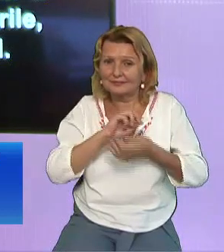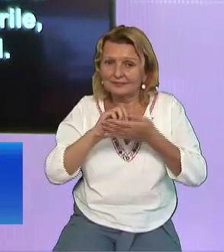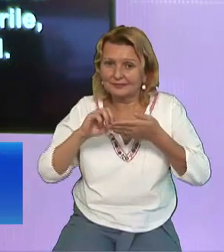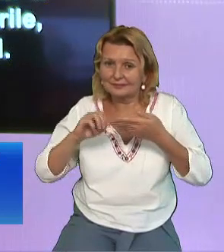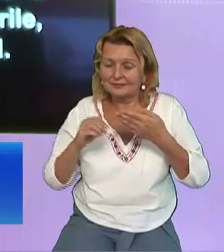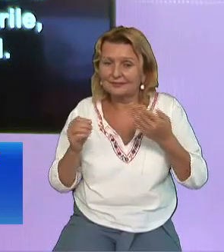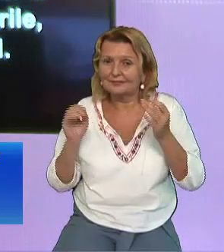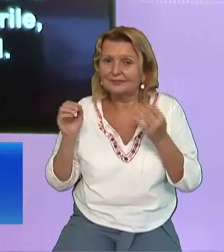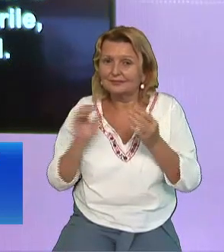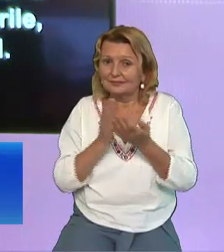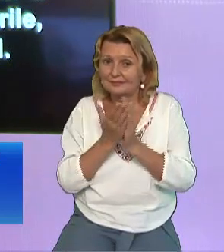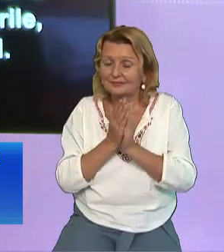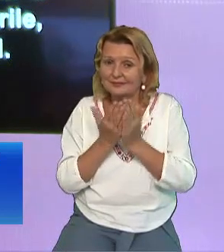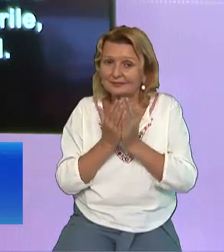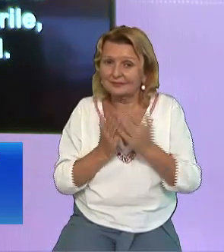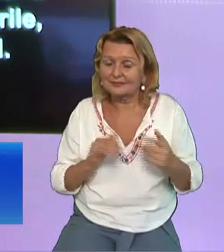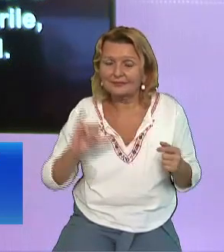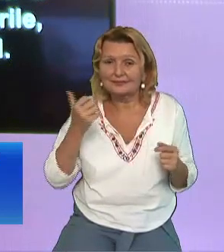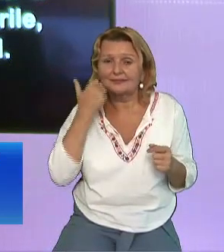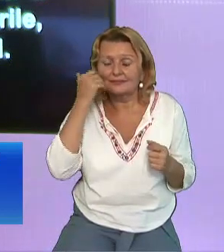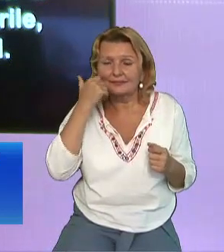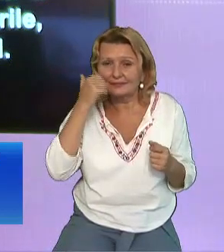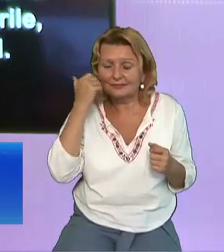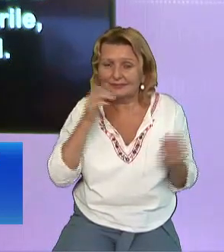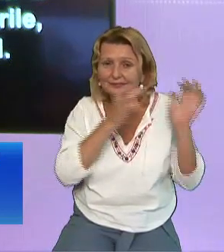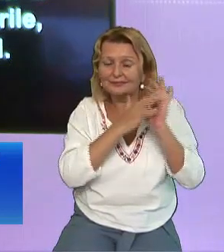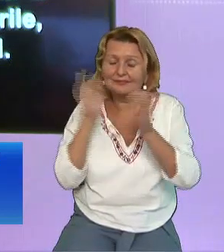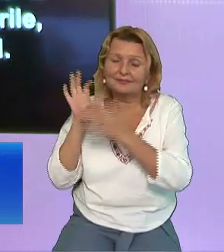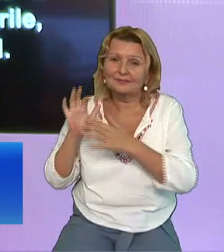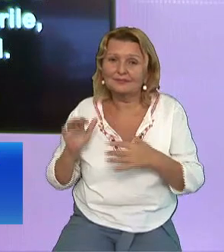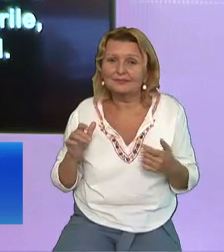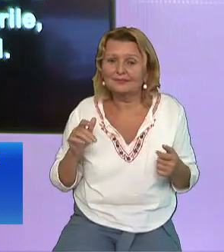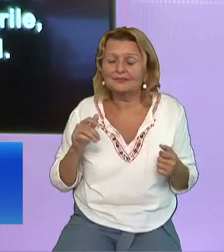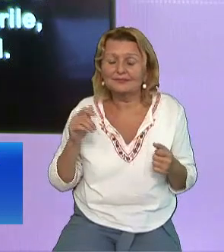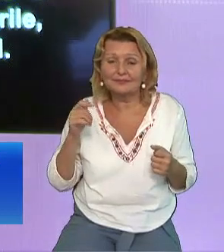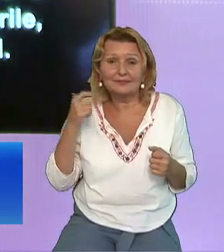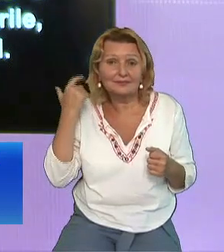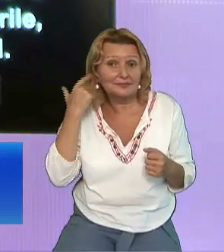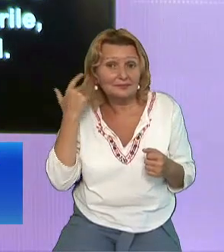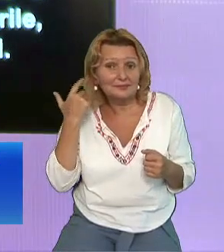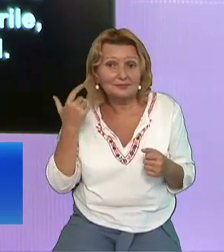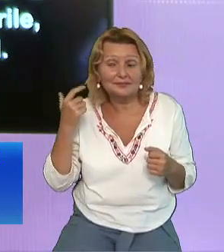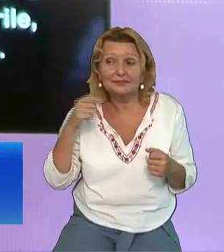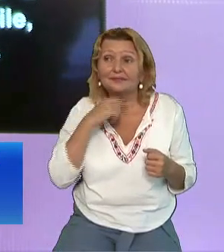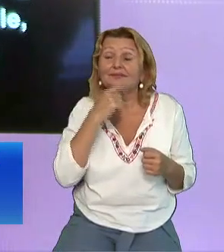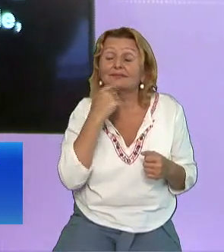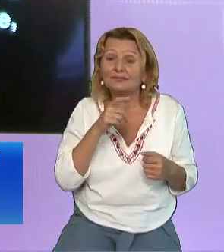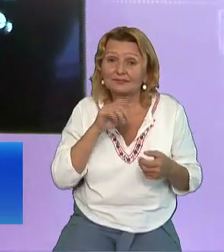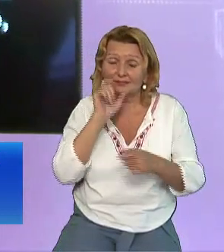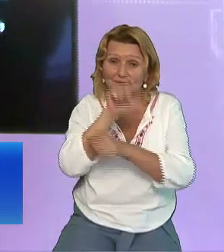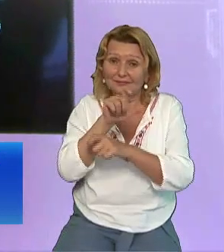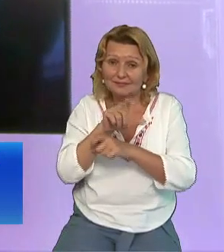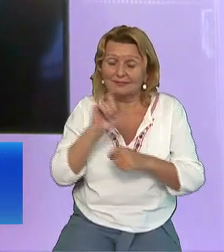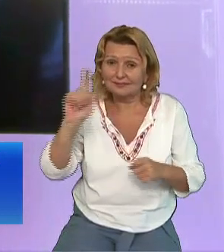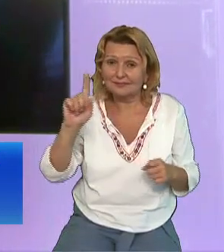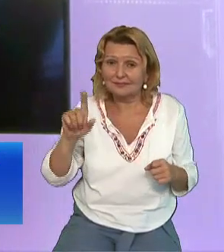ard de nerăbdare și de plăcerea de a asculta cuvântul lui Dumnezeu Uite, nu-i așa că e minunat să ții